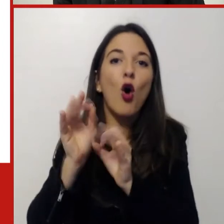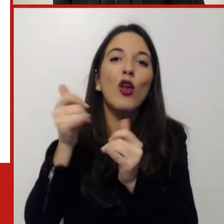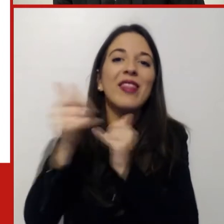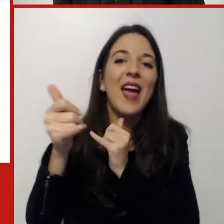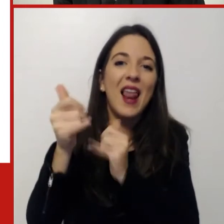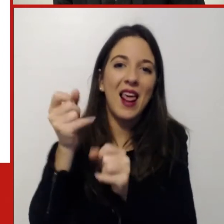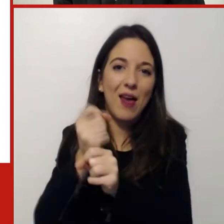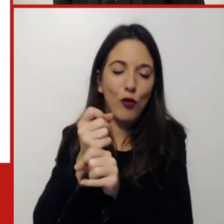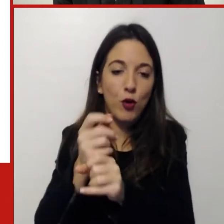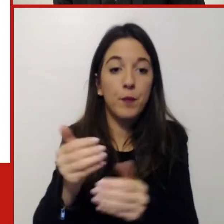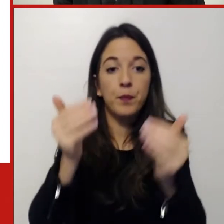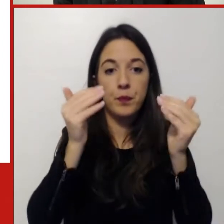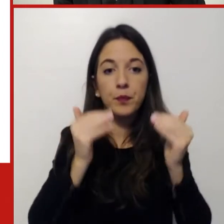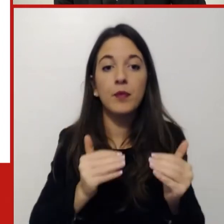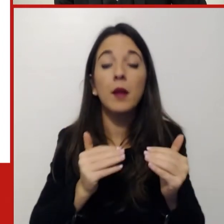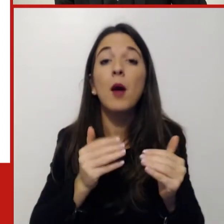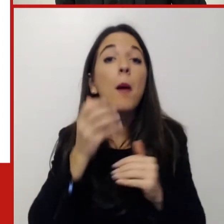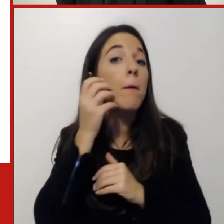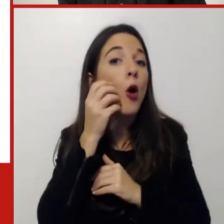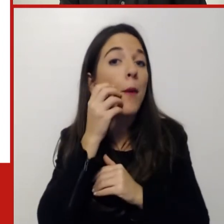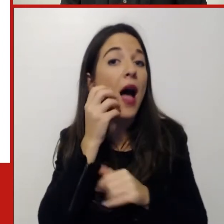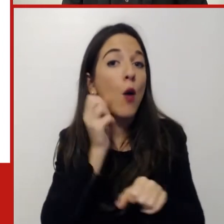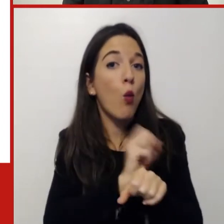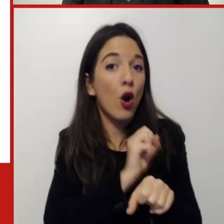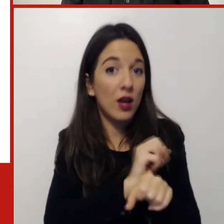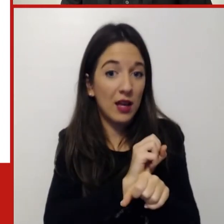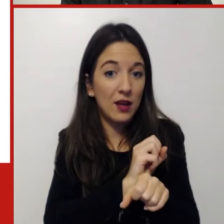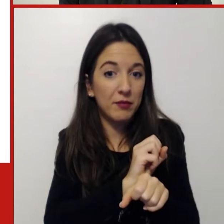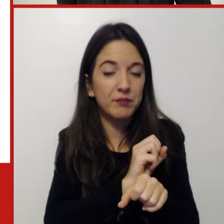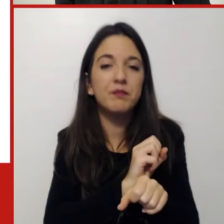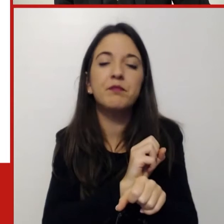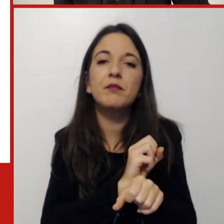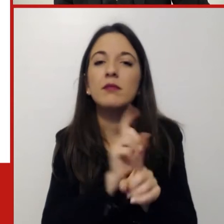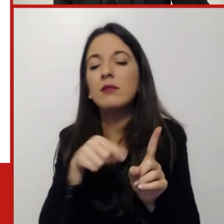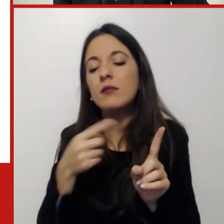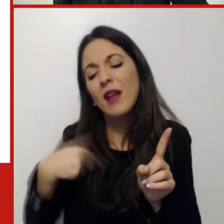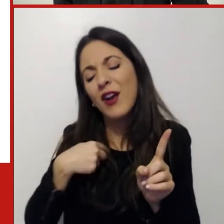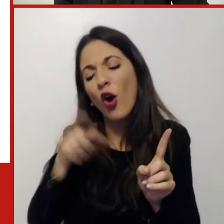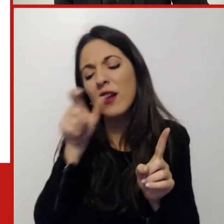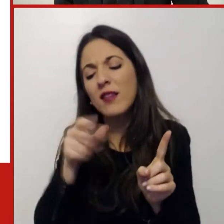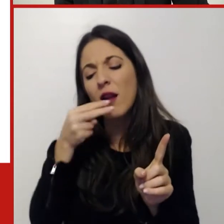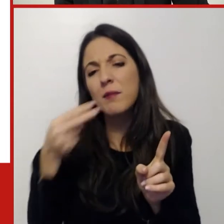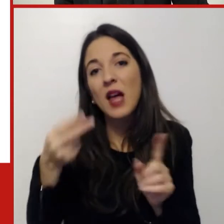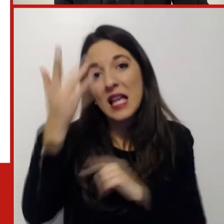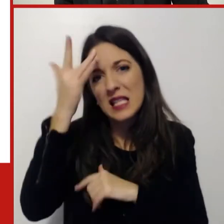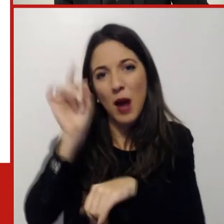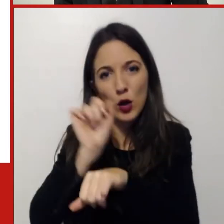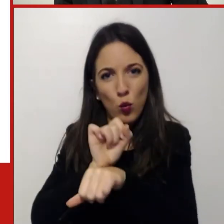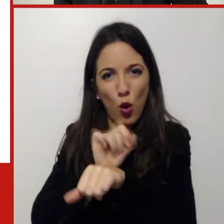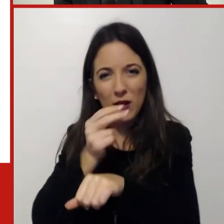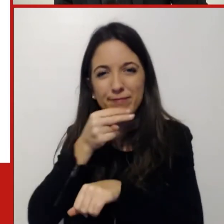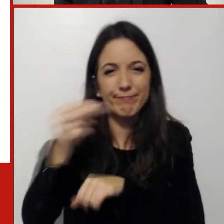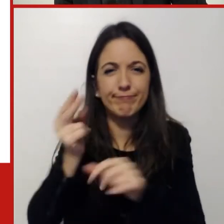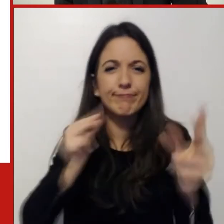studiato il mobile working, ecco in Italia ciò che noi chiamiamo come, che chiamiamo smart working, tra l'altro il mio